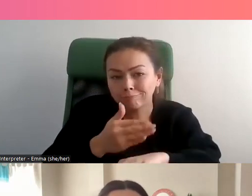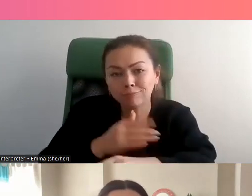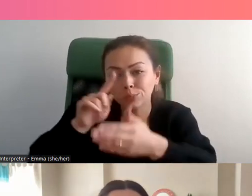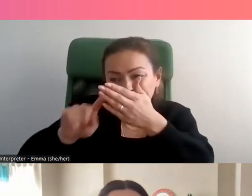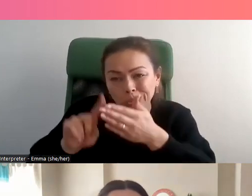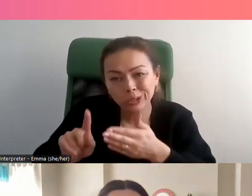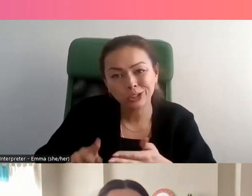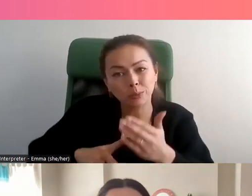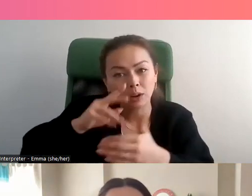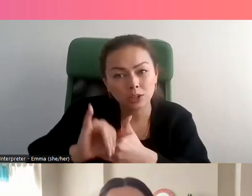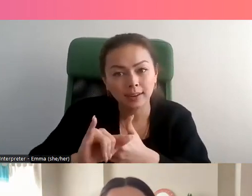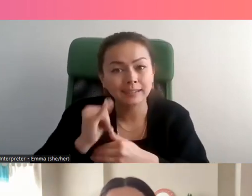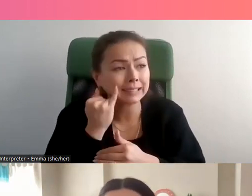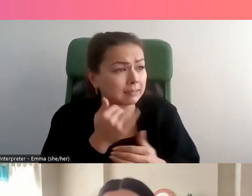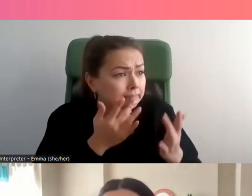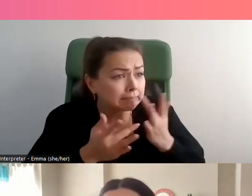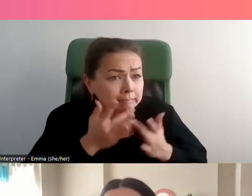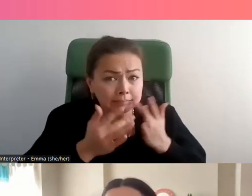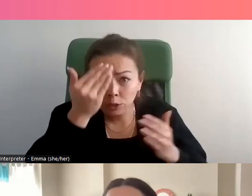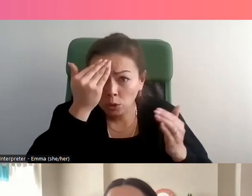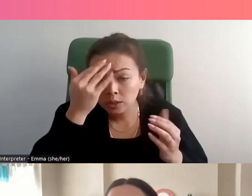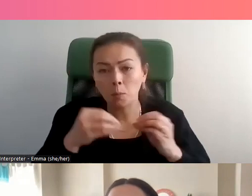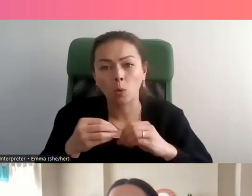révéler les lacunes dans les connaissances. Prochaine diapo.